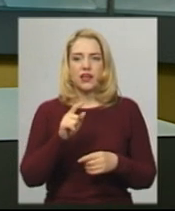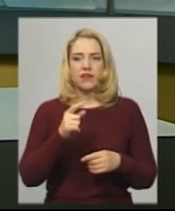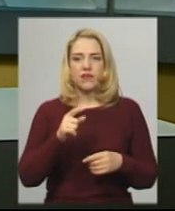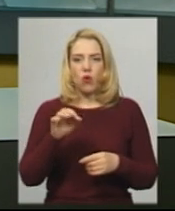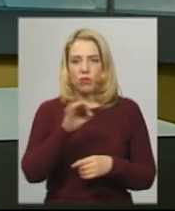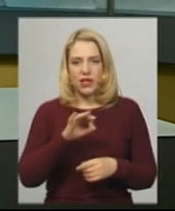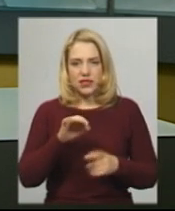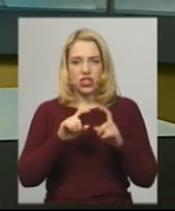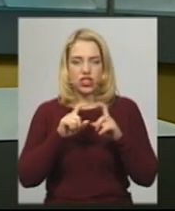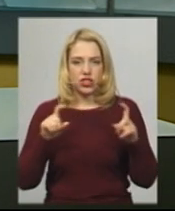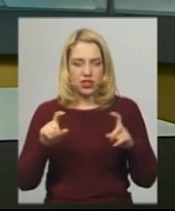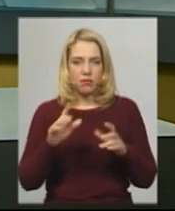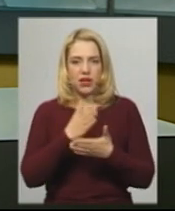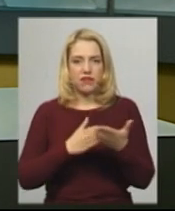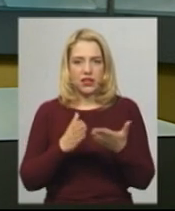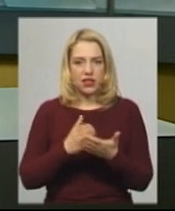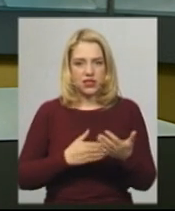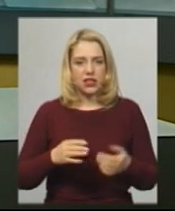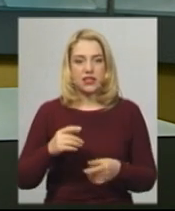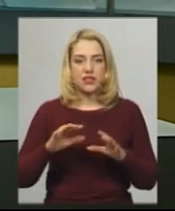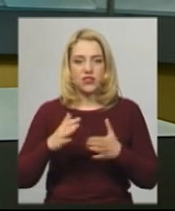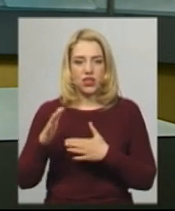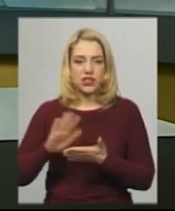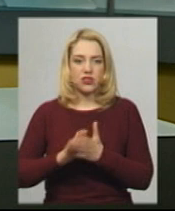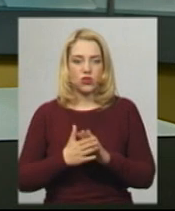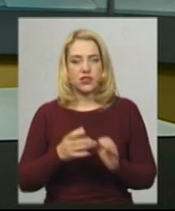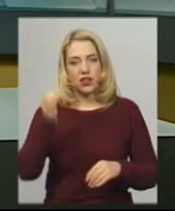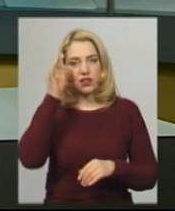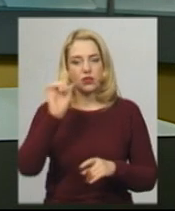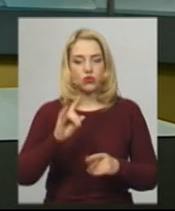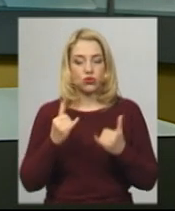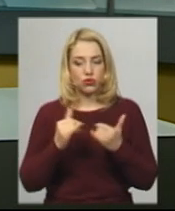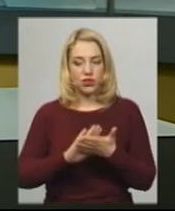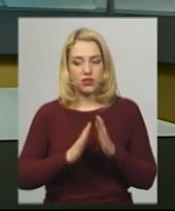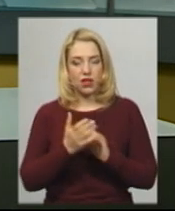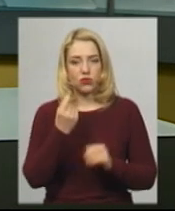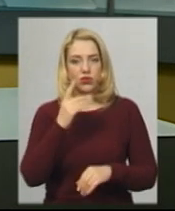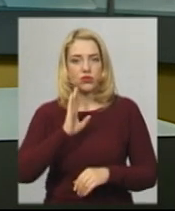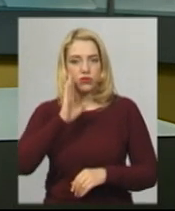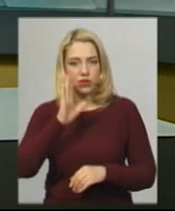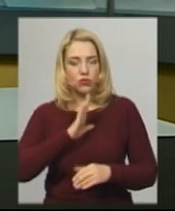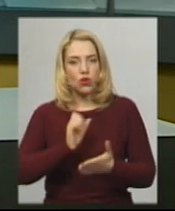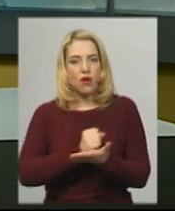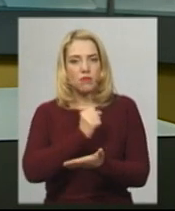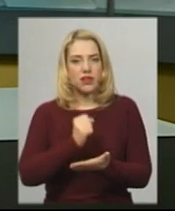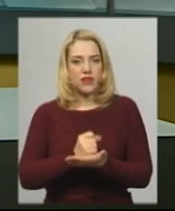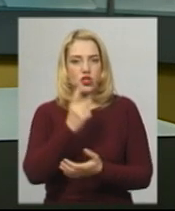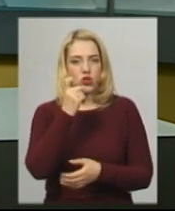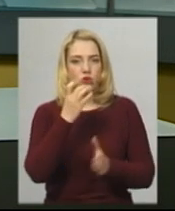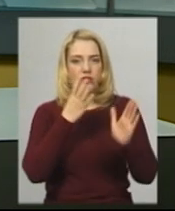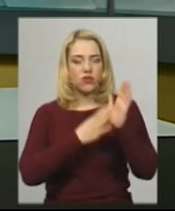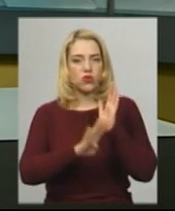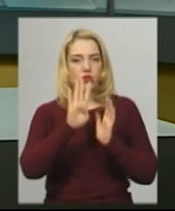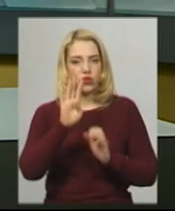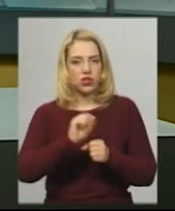ліквідації надзвичайної ситуації. Нагадаємо, сьогодні, станом на 11.00 ранку на Хмельниччині було підтверджено 194 випадків